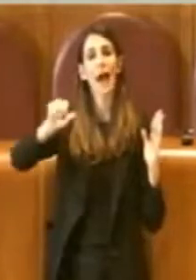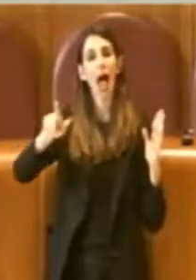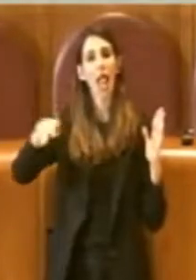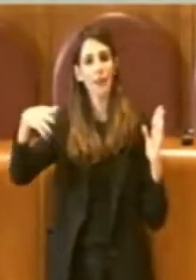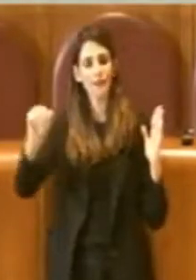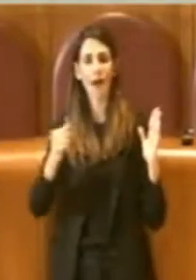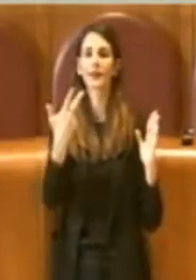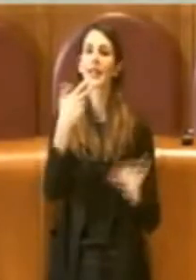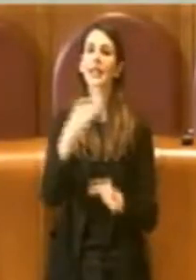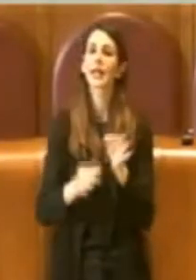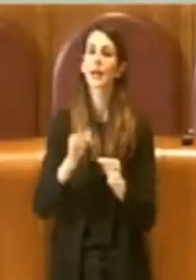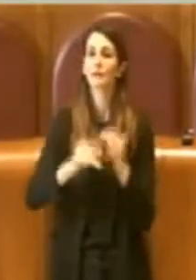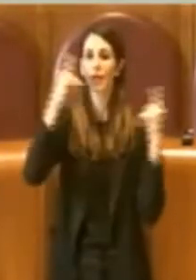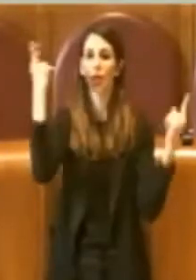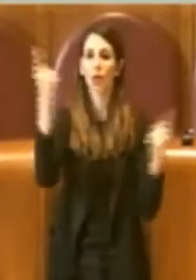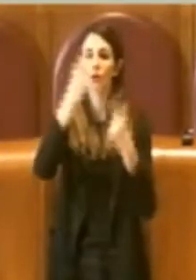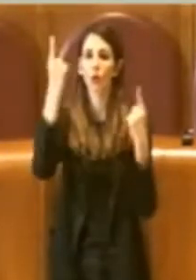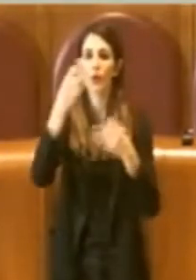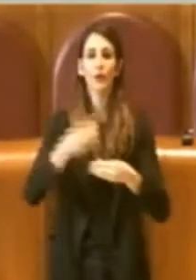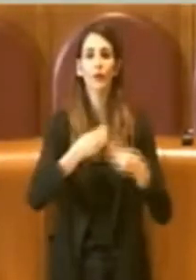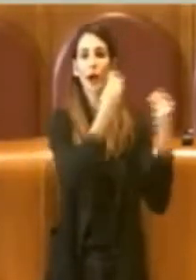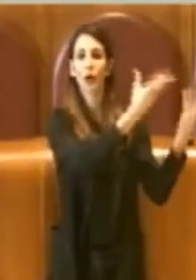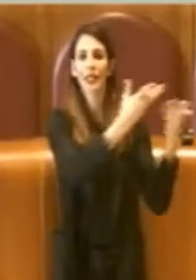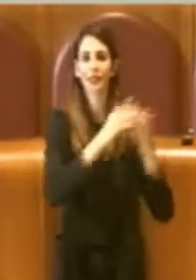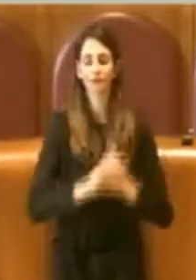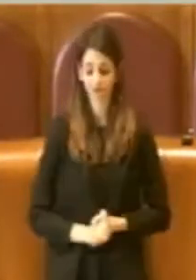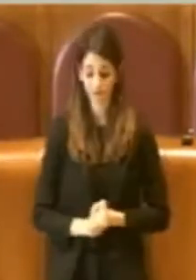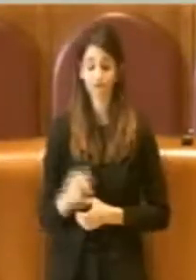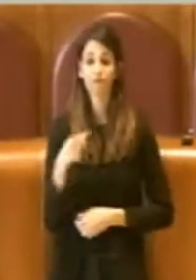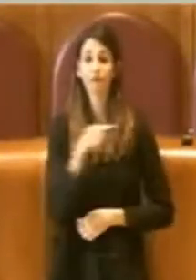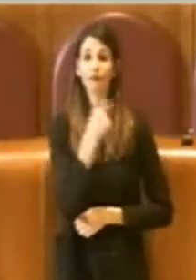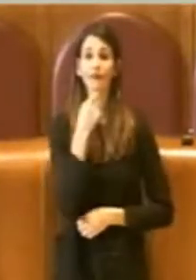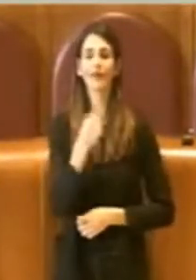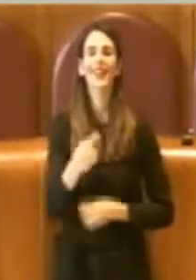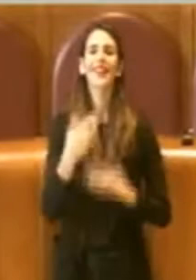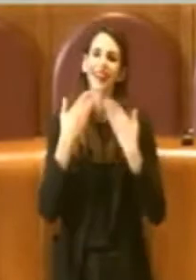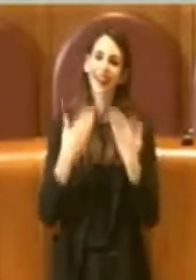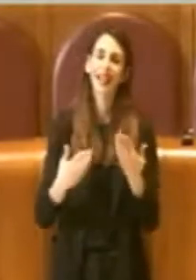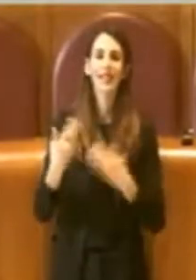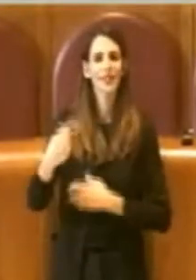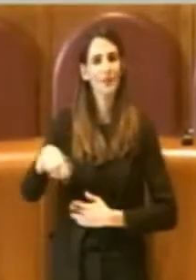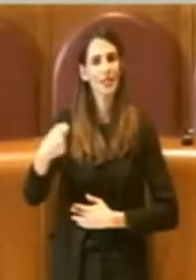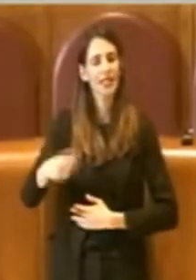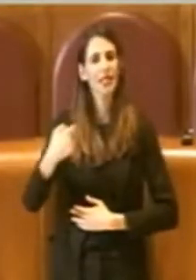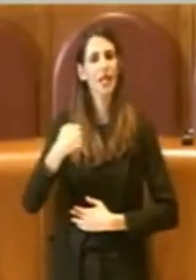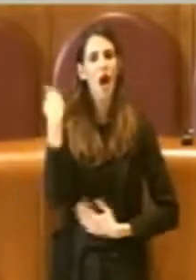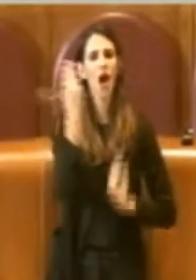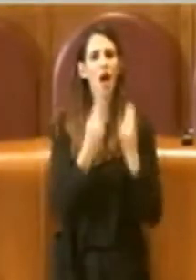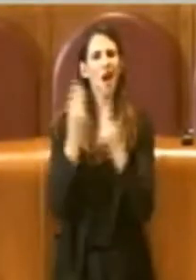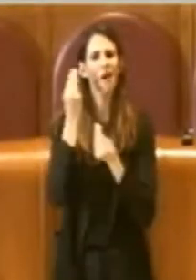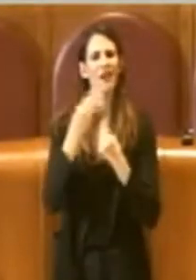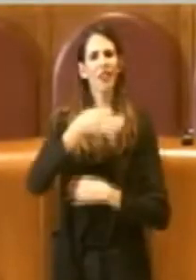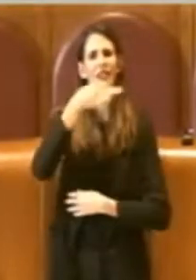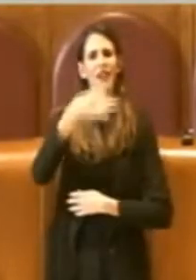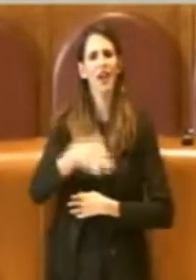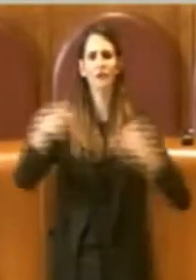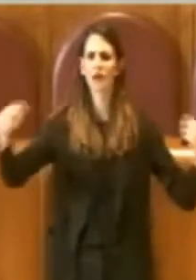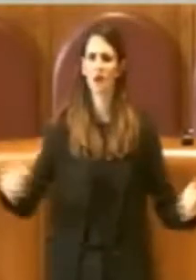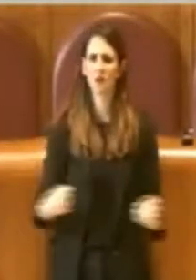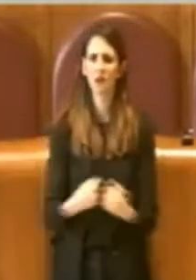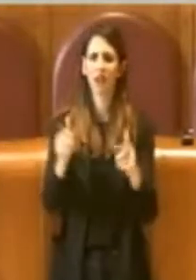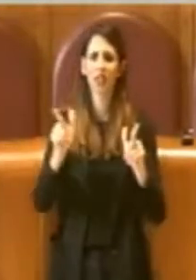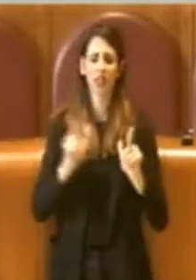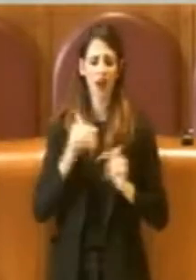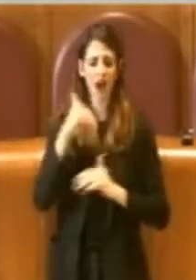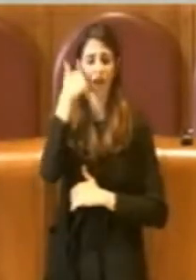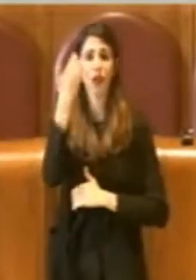Grazie, Presidente. Io credo che le dichiarazioni dell'opposizione sono alquanto imbarazzanti. Nel momento in cui